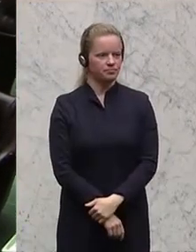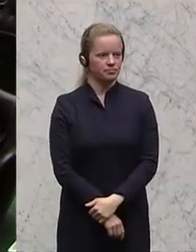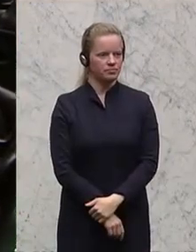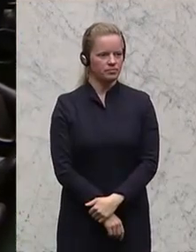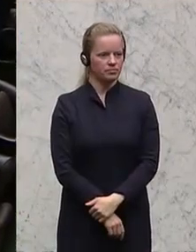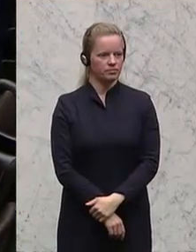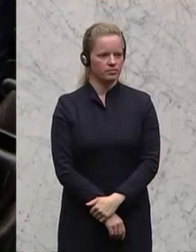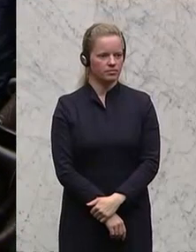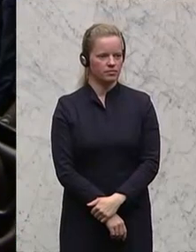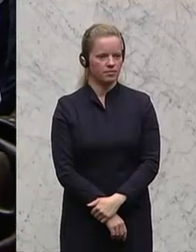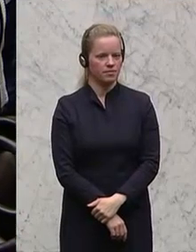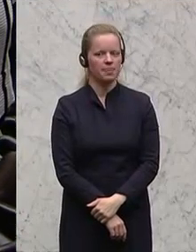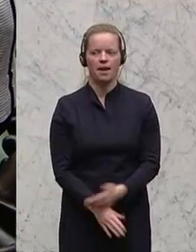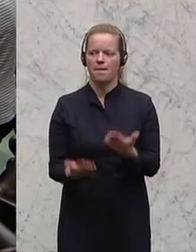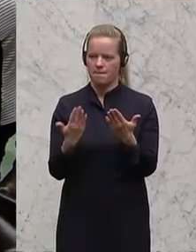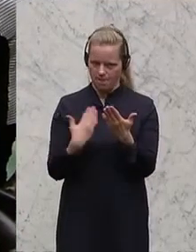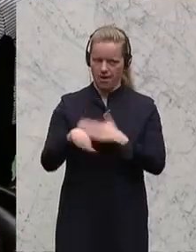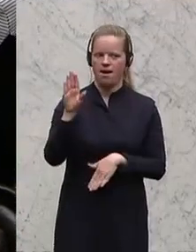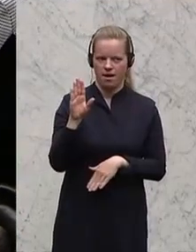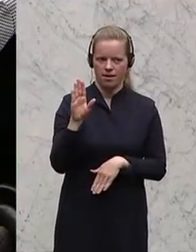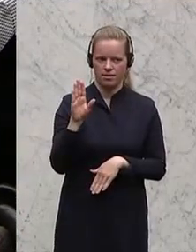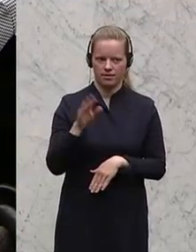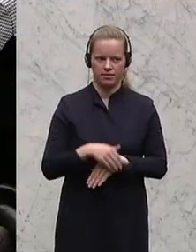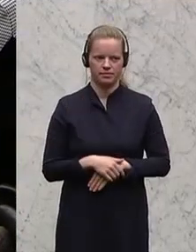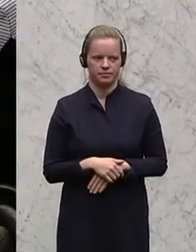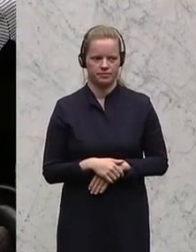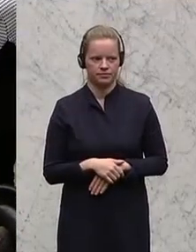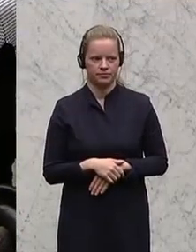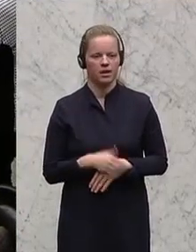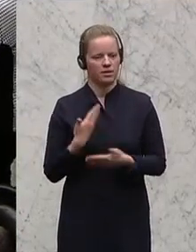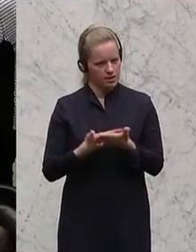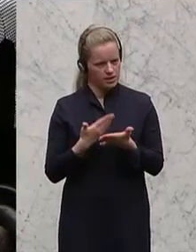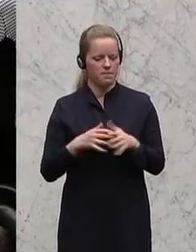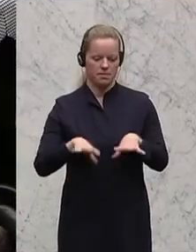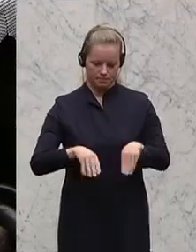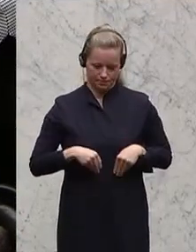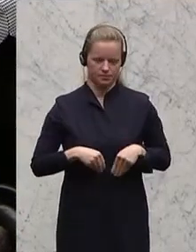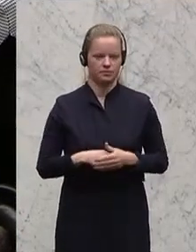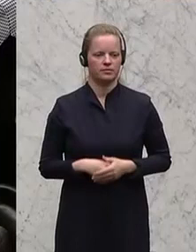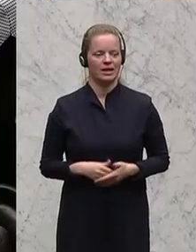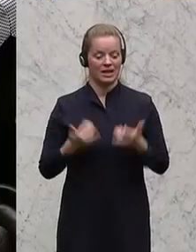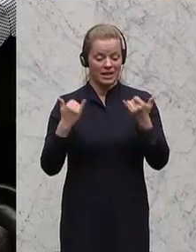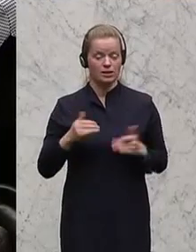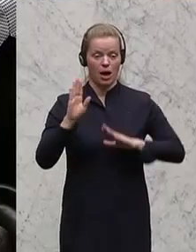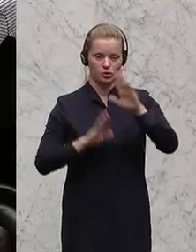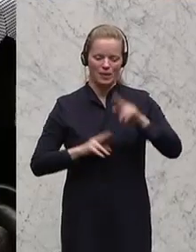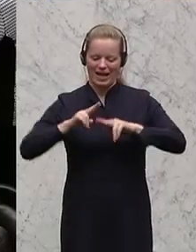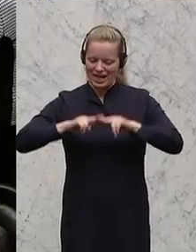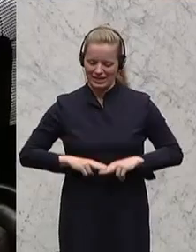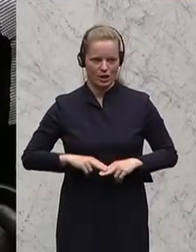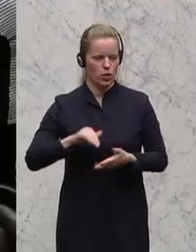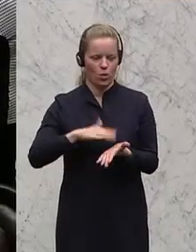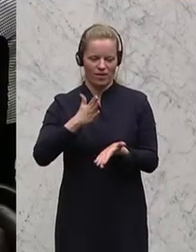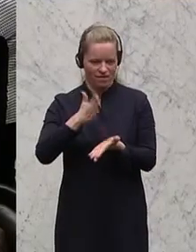Das ist die Mehrheit und damit angenommen. Schließlich komme ich zur Abstimmung über die restlichen noch nicht